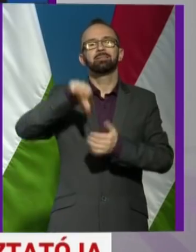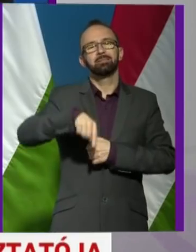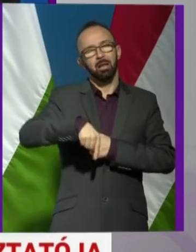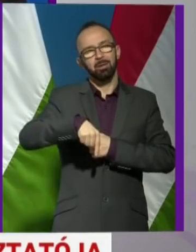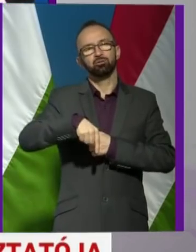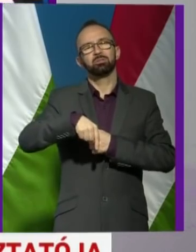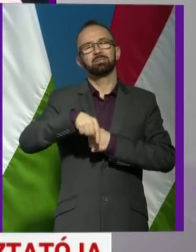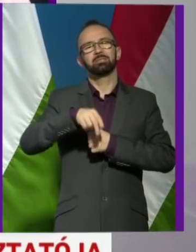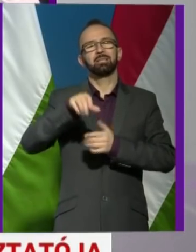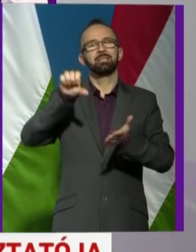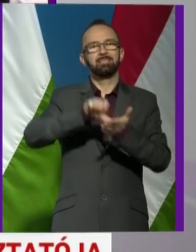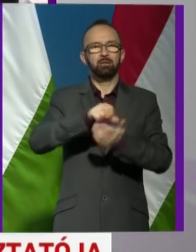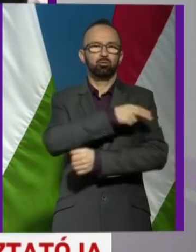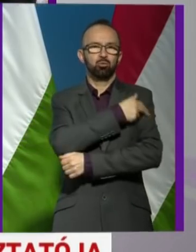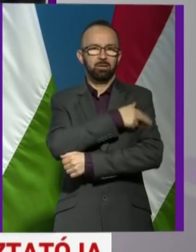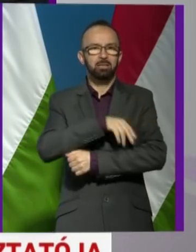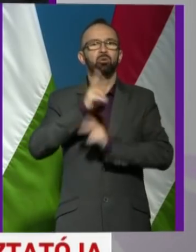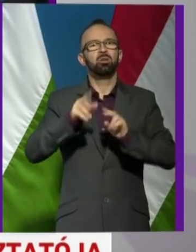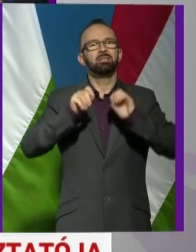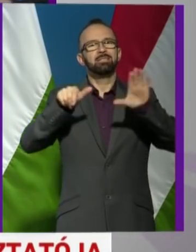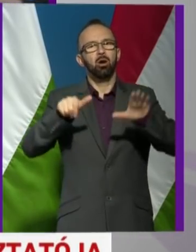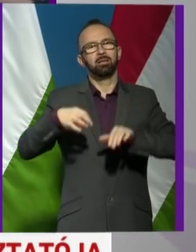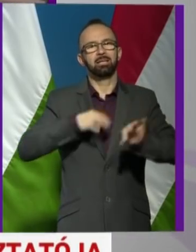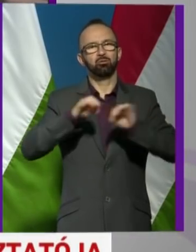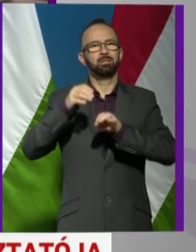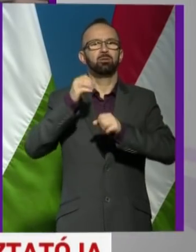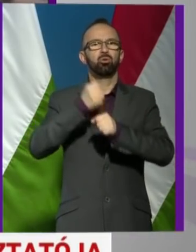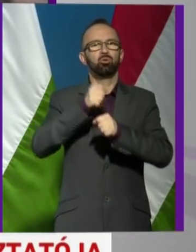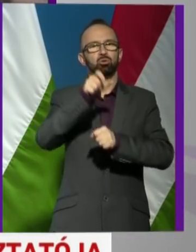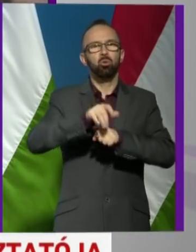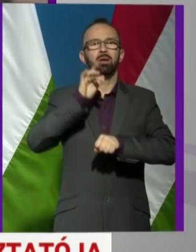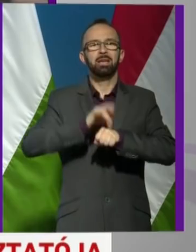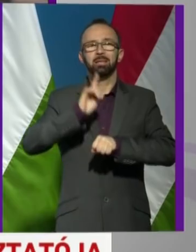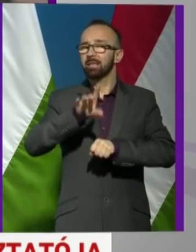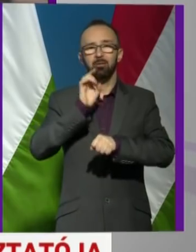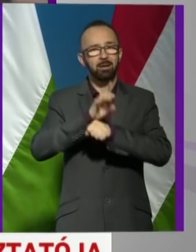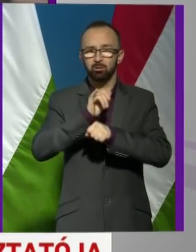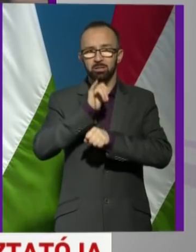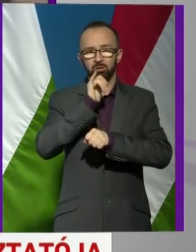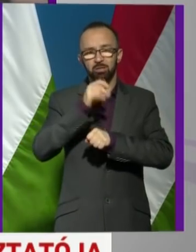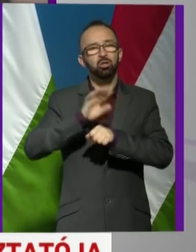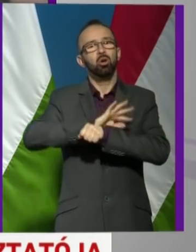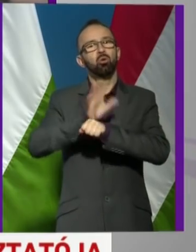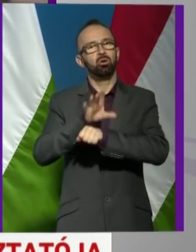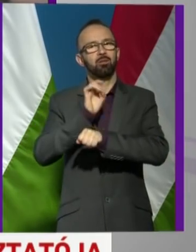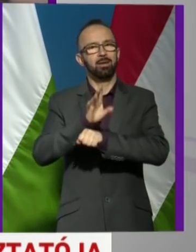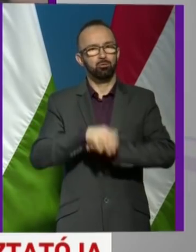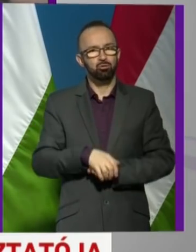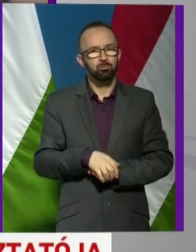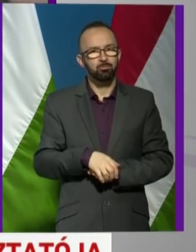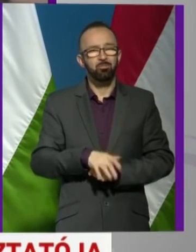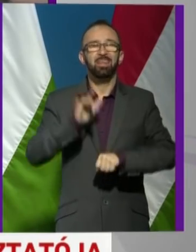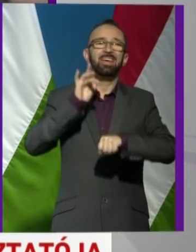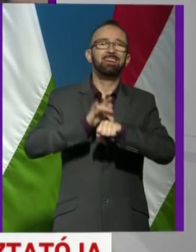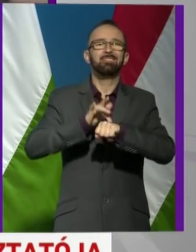Kórház is, hogy 16 egészségügyi dolgozó érintett, de egyikük sem fertőzött koronavírussal. Az,